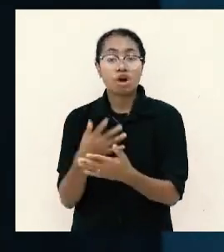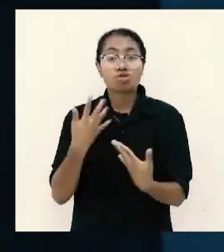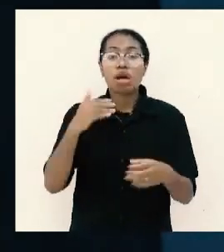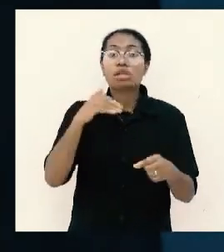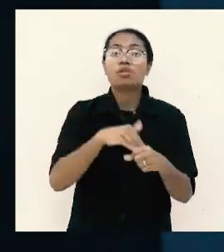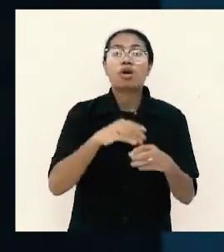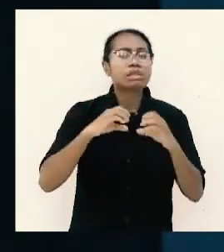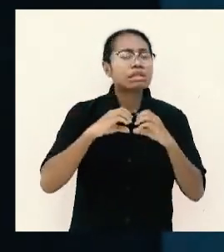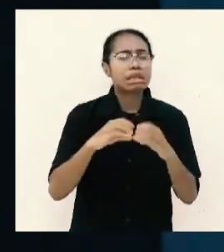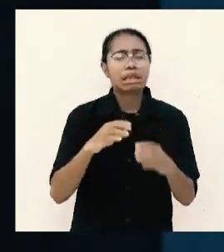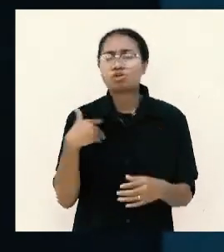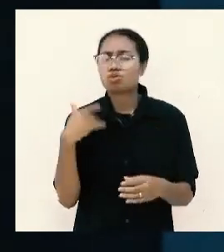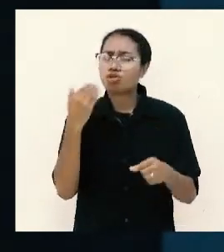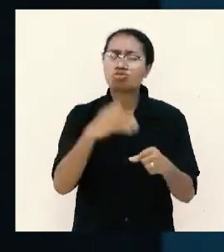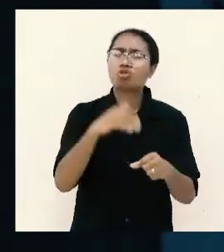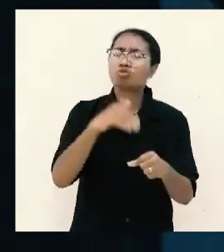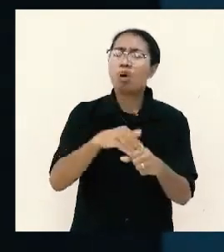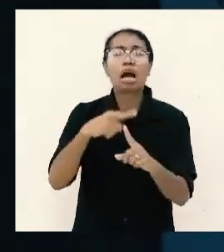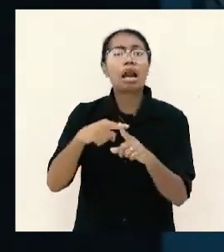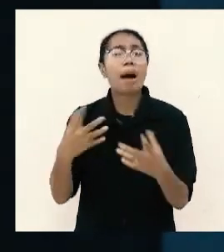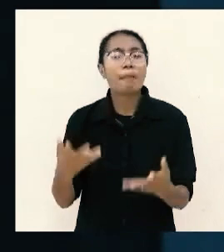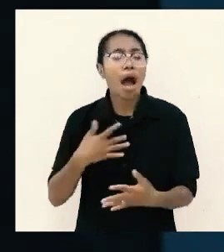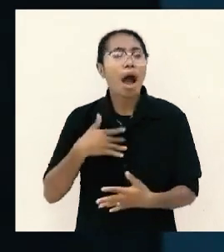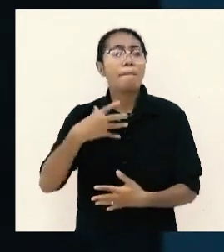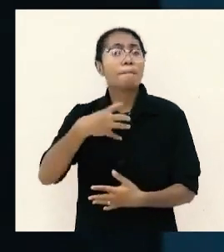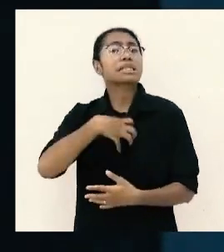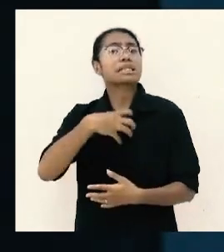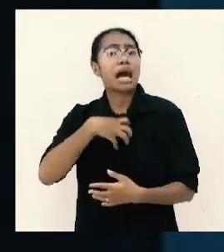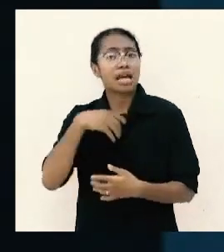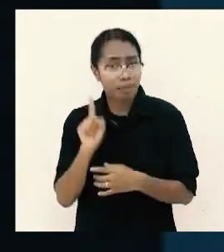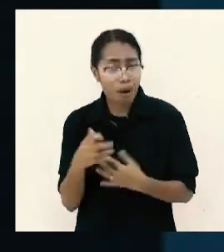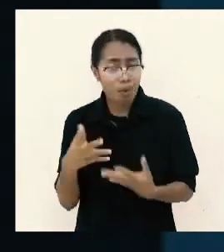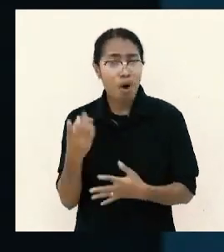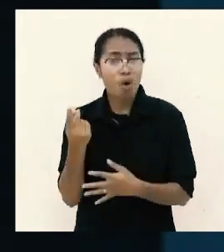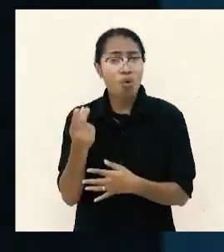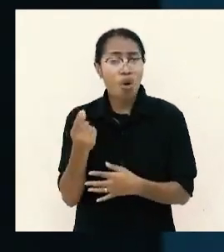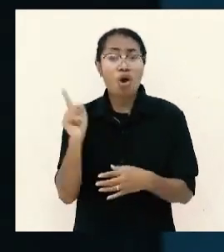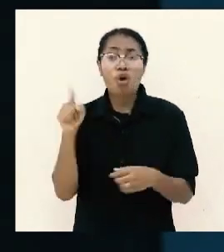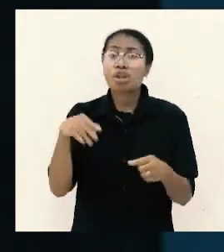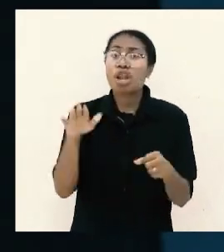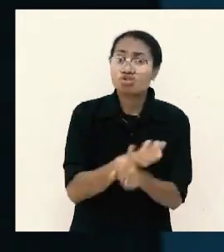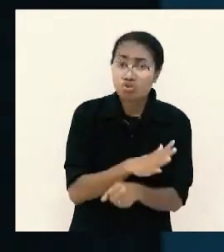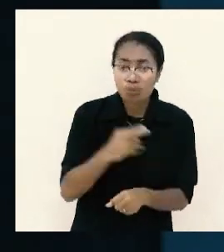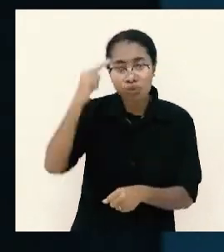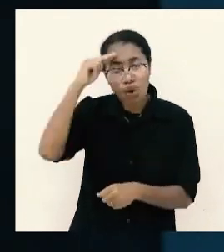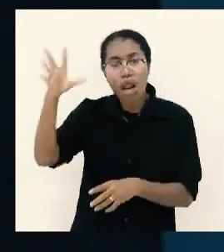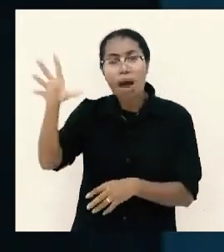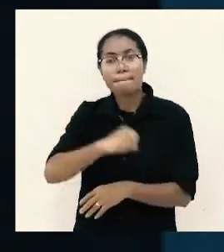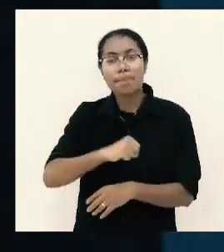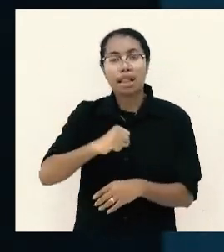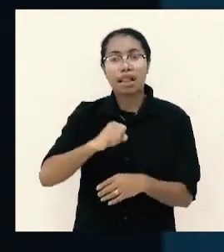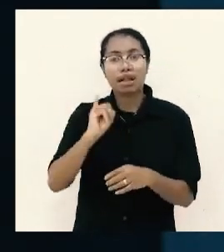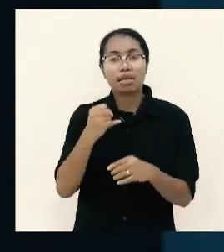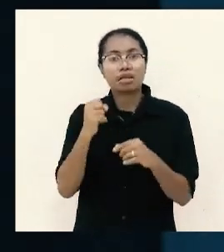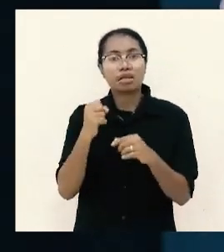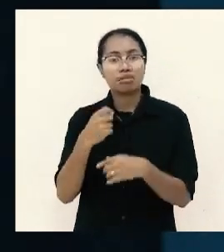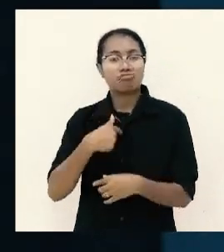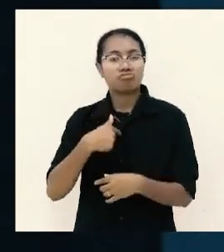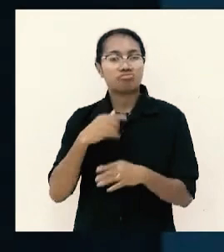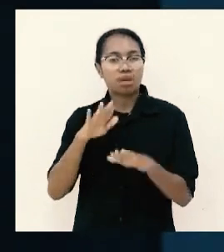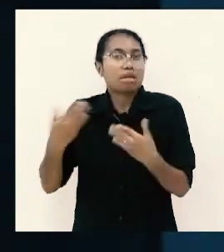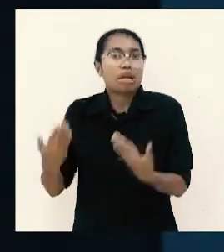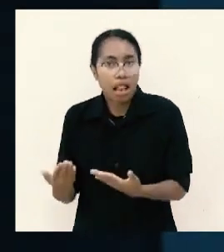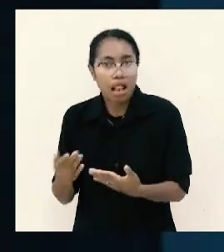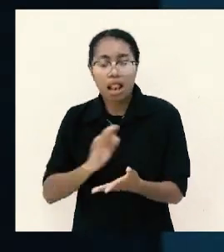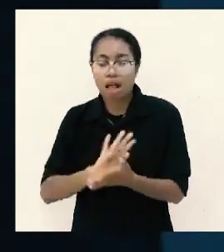mencintai dia menyumbang menyumbang karena apa karena percaya bahwa kalau duitnya tidak cukup Tuhan akan cabut nyawa Jim Baker maka mereka